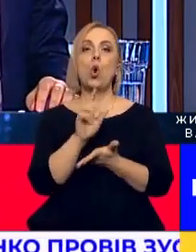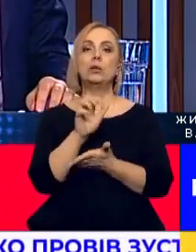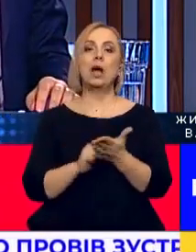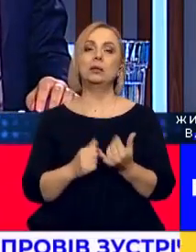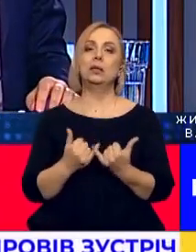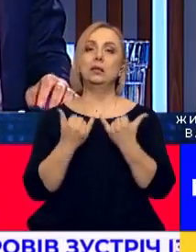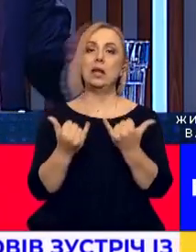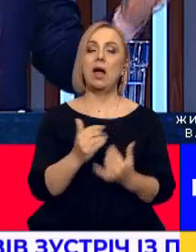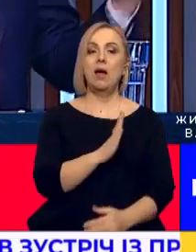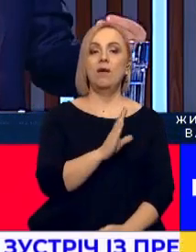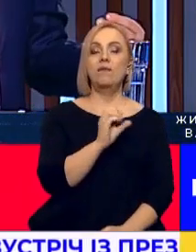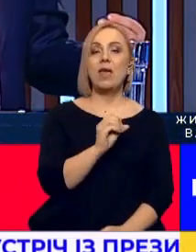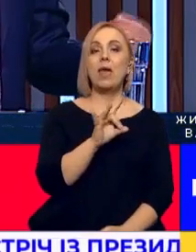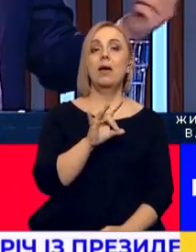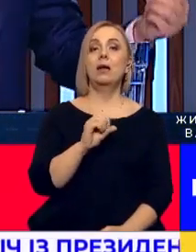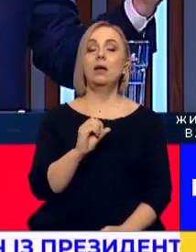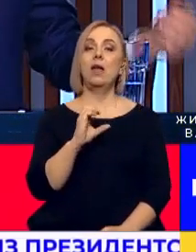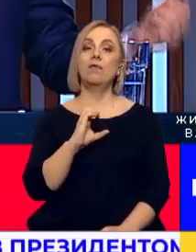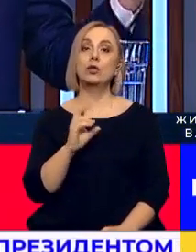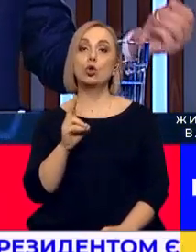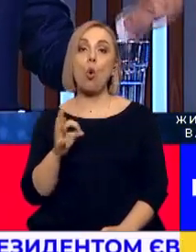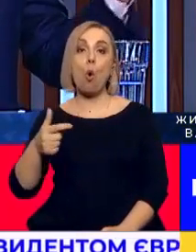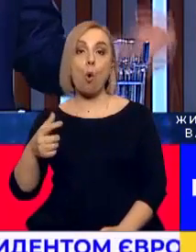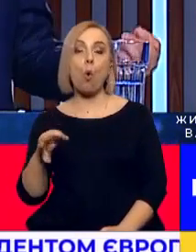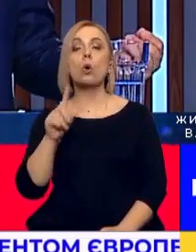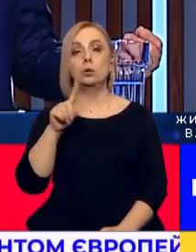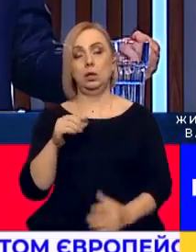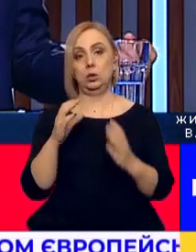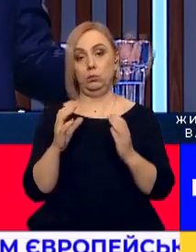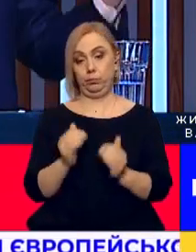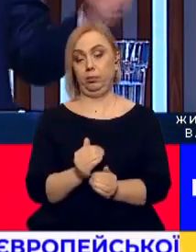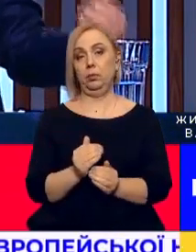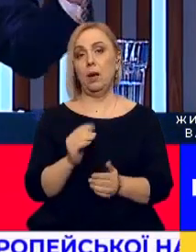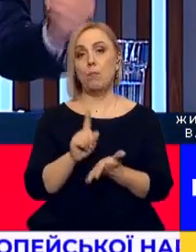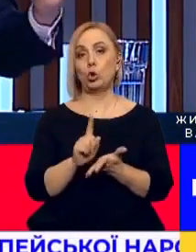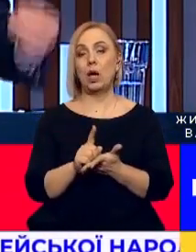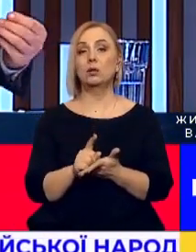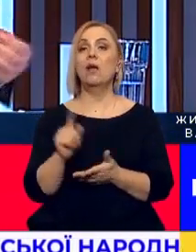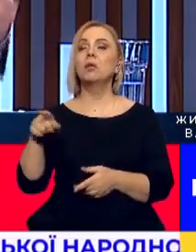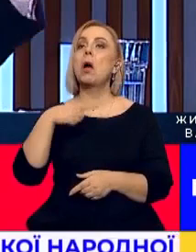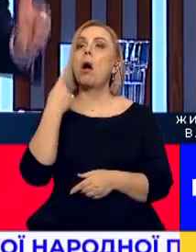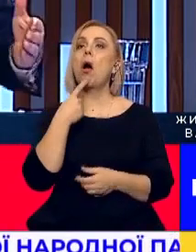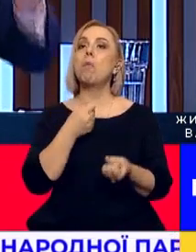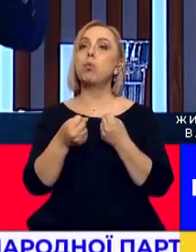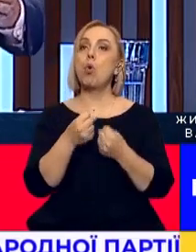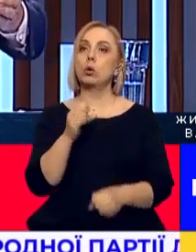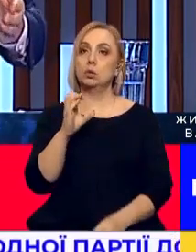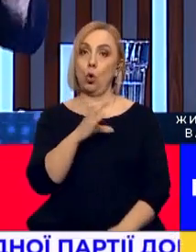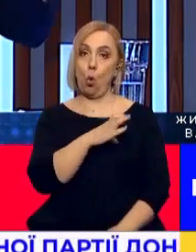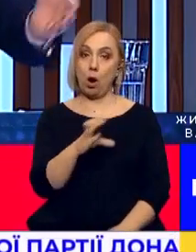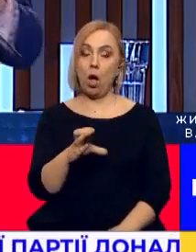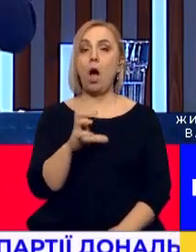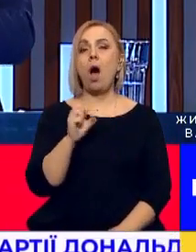який контролює ту саму групу. Тобто олігархам Зеленський розказує, що бореться з олігархами. Тільки реальність полягає у тому, що Зеленський з